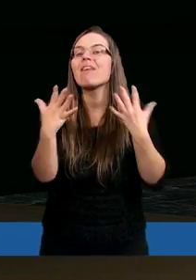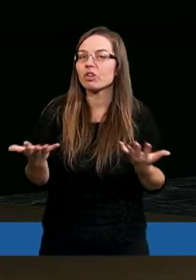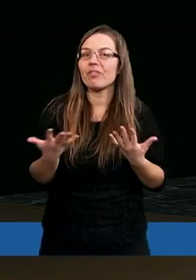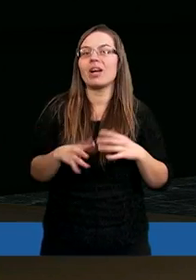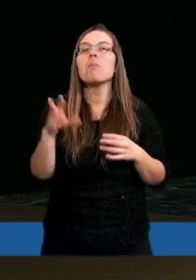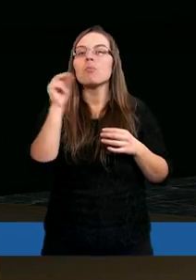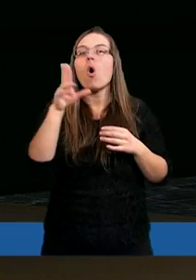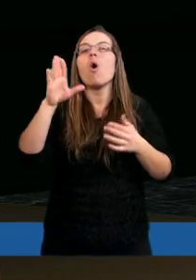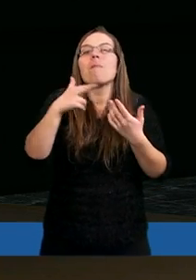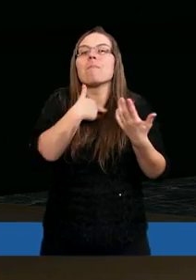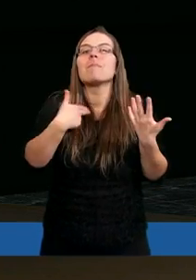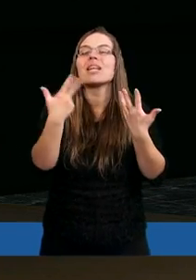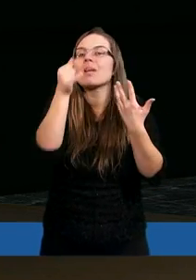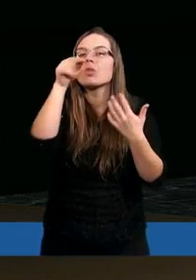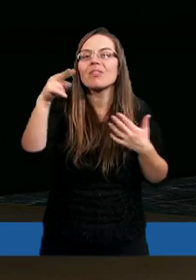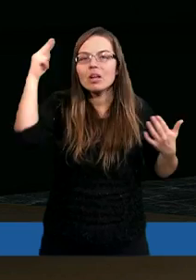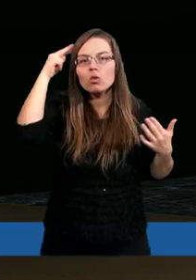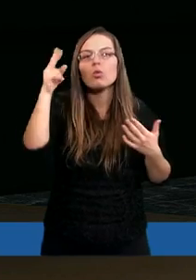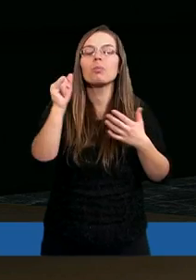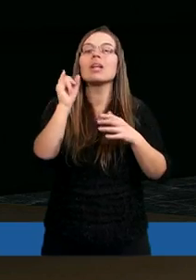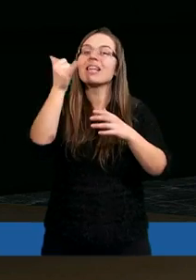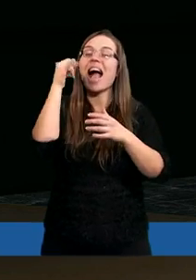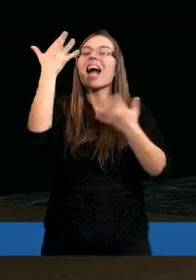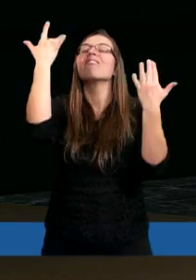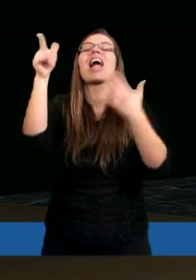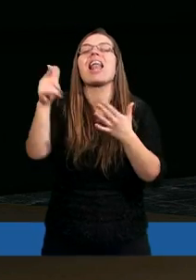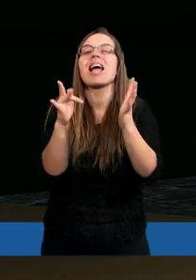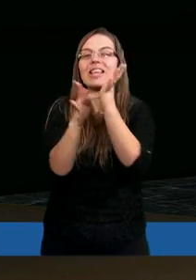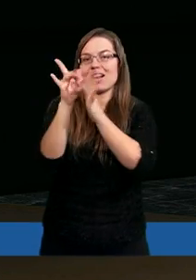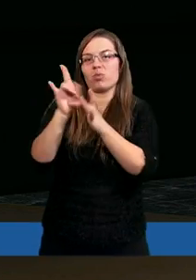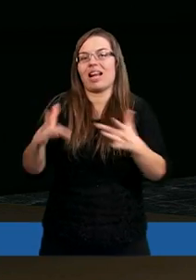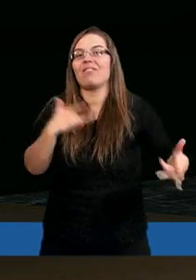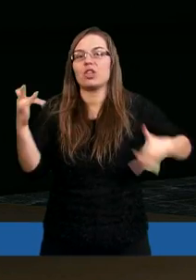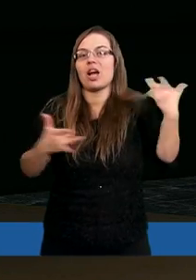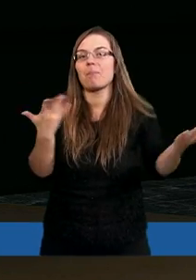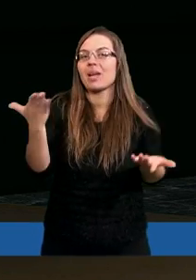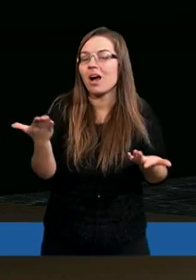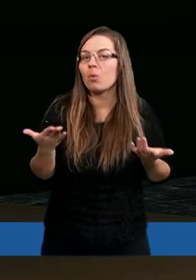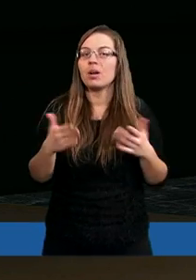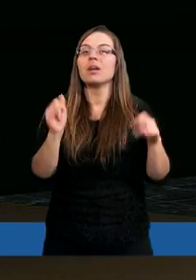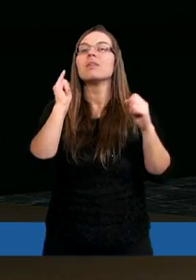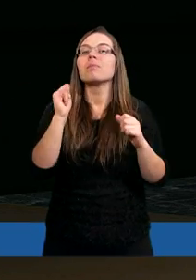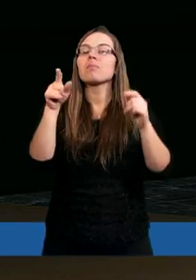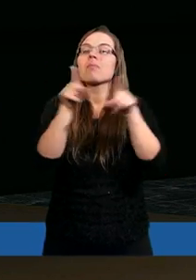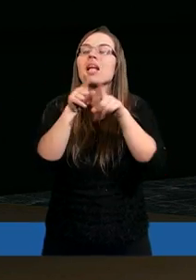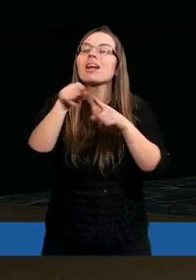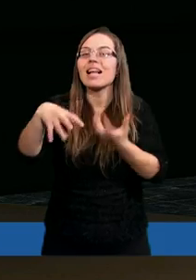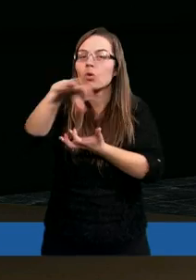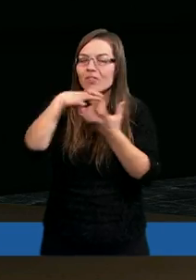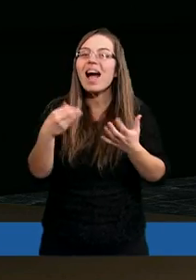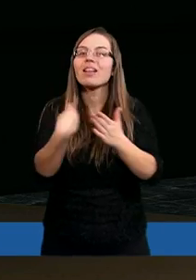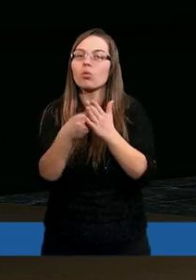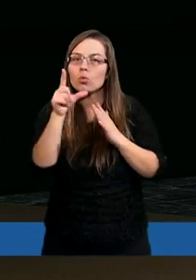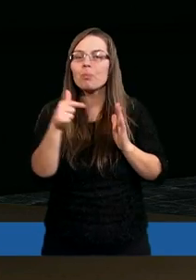wszyscy wiemy, jak wiele przycierpiał Jezus i że w istocie cały grzech tego